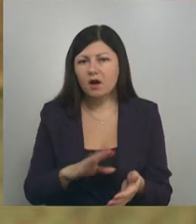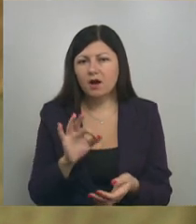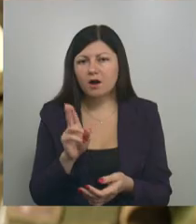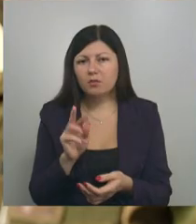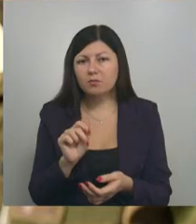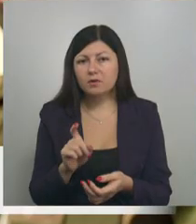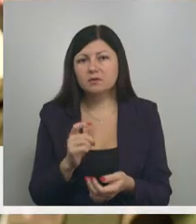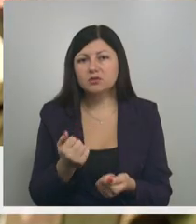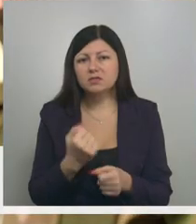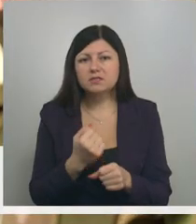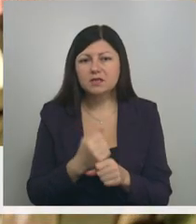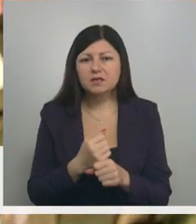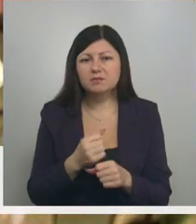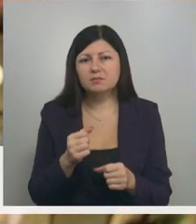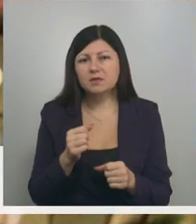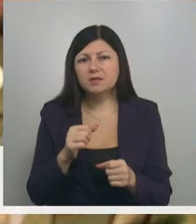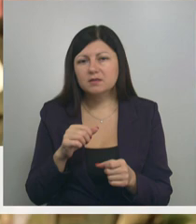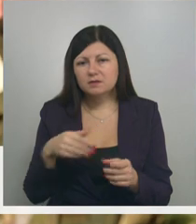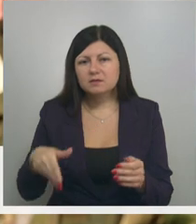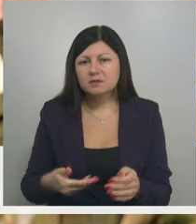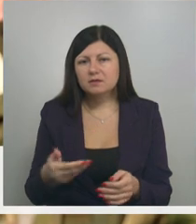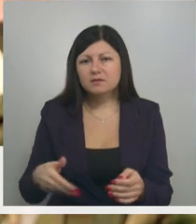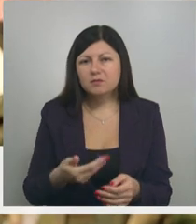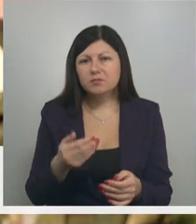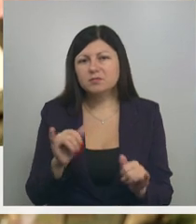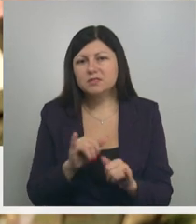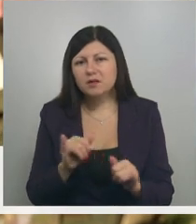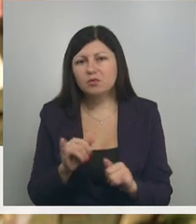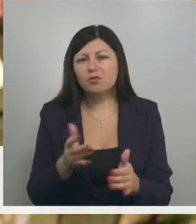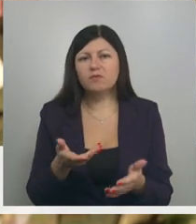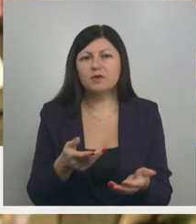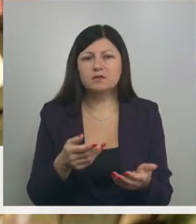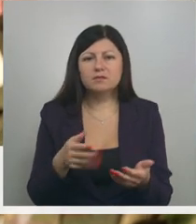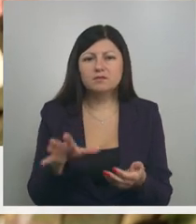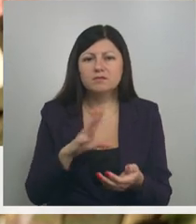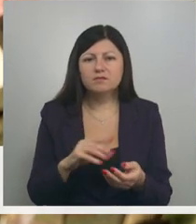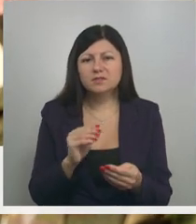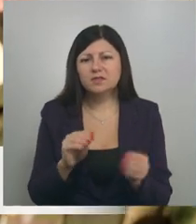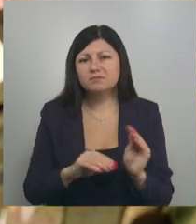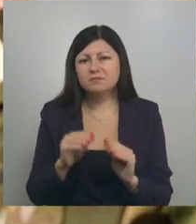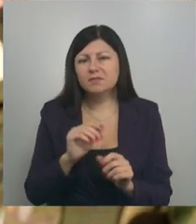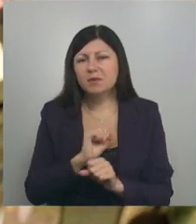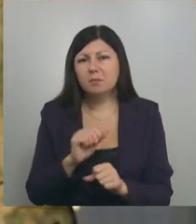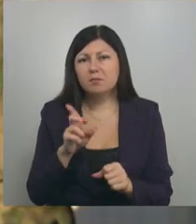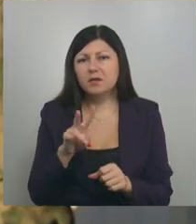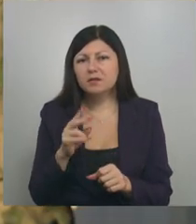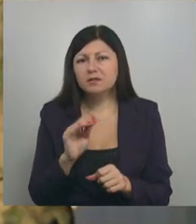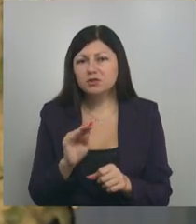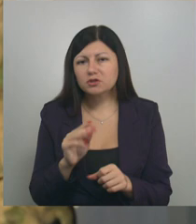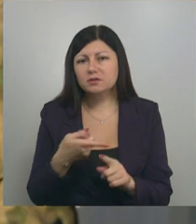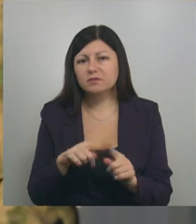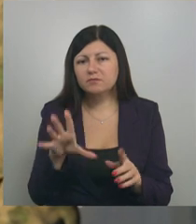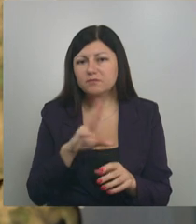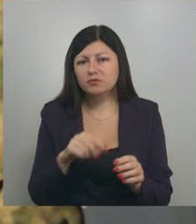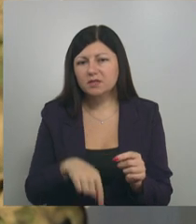строительство, углубляемся в землю, то есть столовая, то есть все блиндажи, все это все в земле. Большое